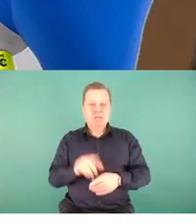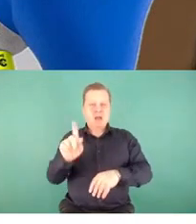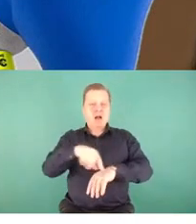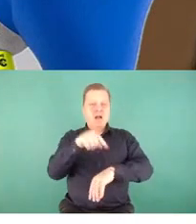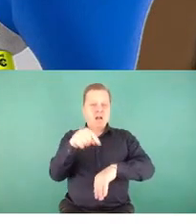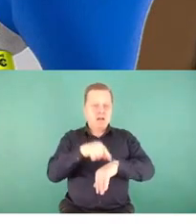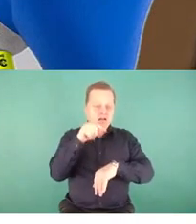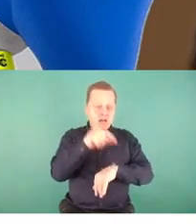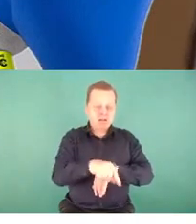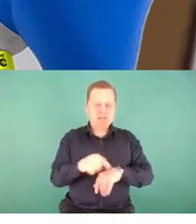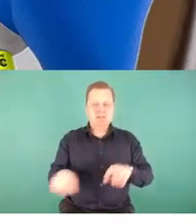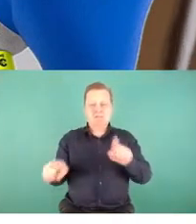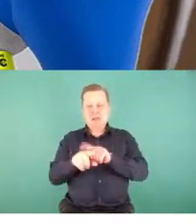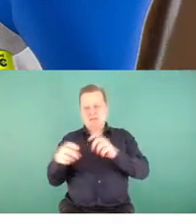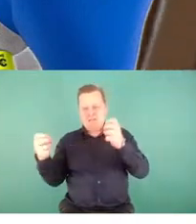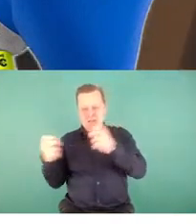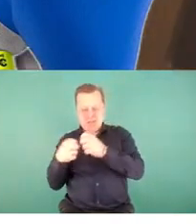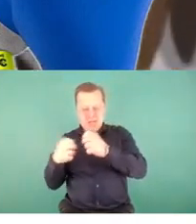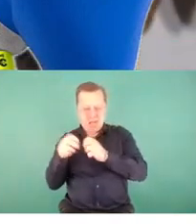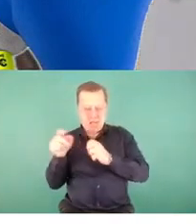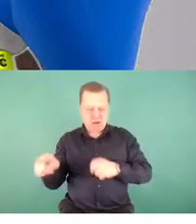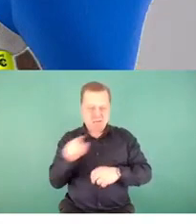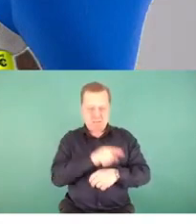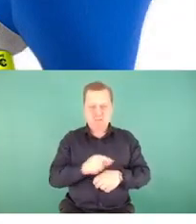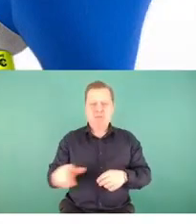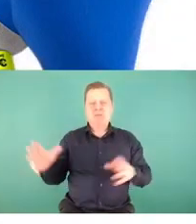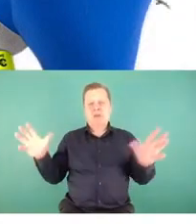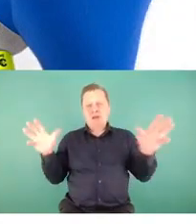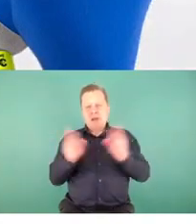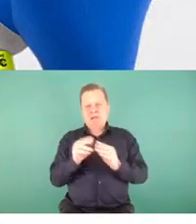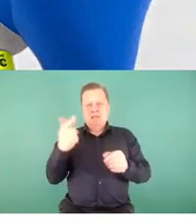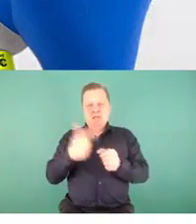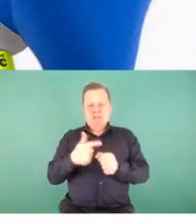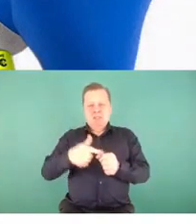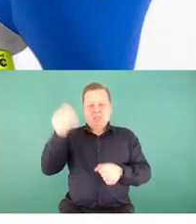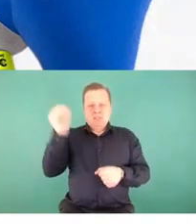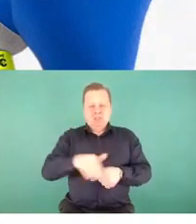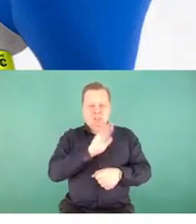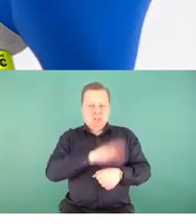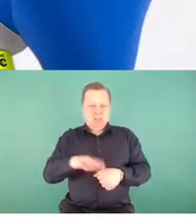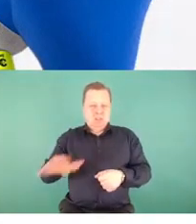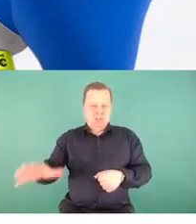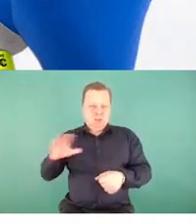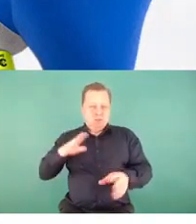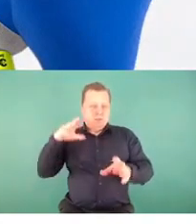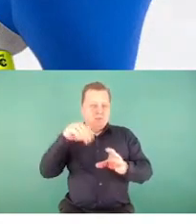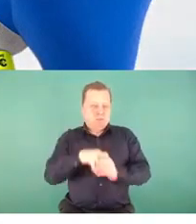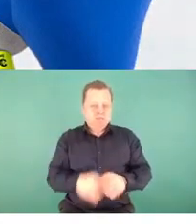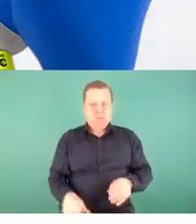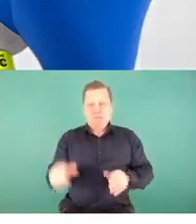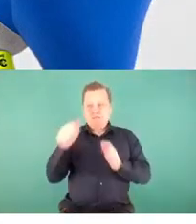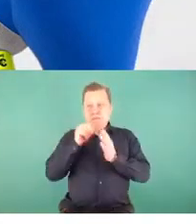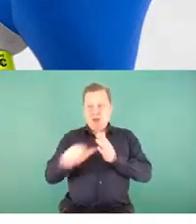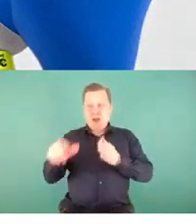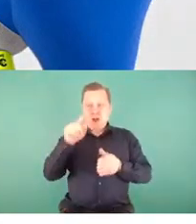prowadzonych online uczestniczyło blisko 20 tysięcy dzieci. Do wyjątkowego konkursu Akcja Mural zgłoszono